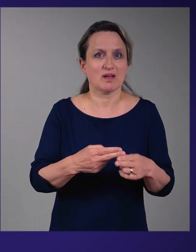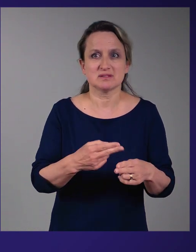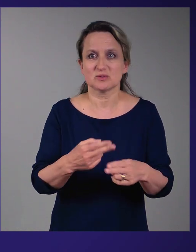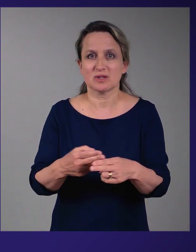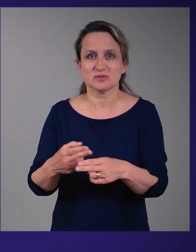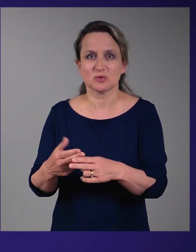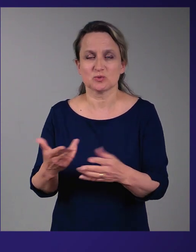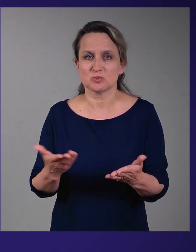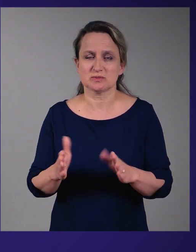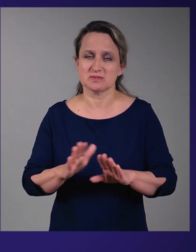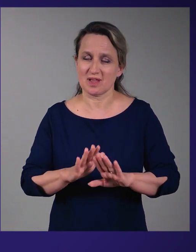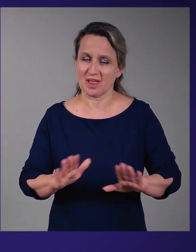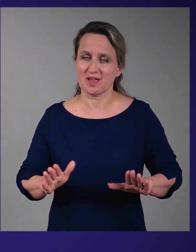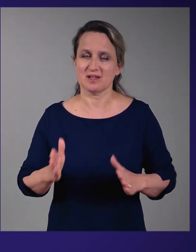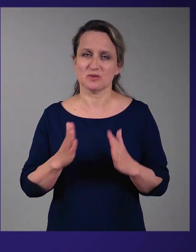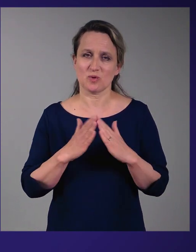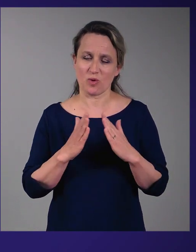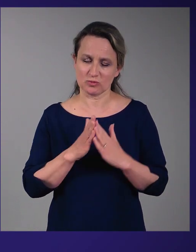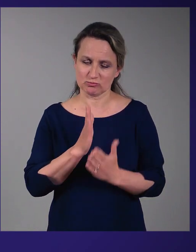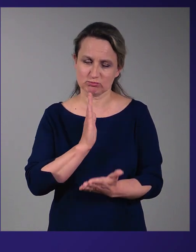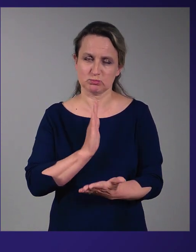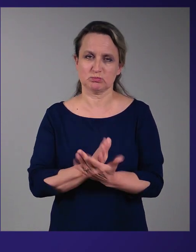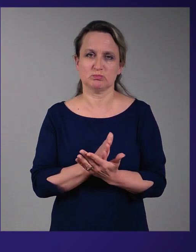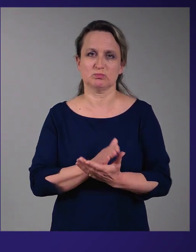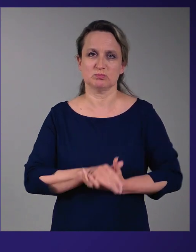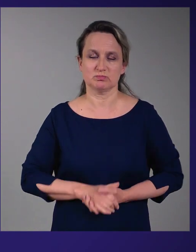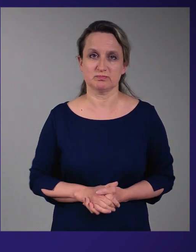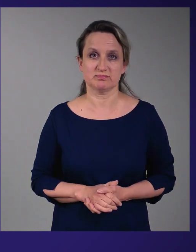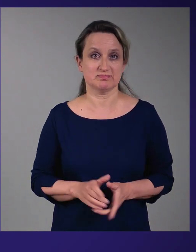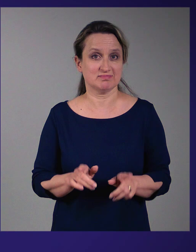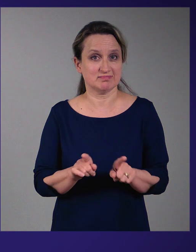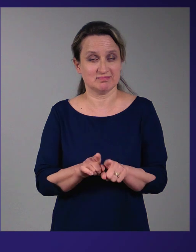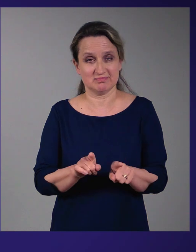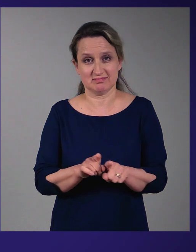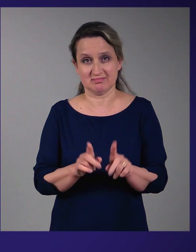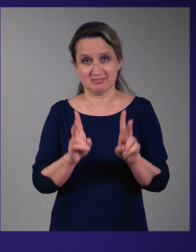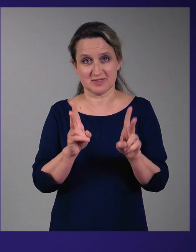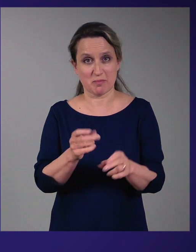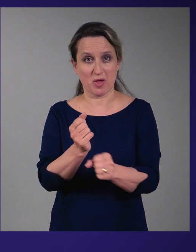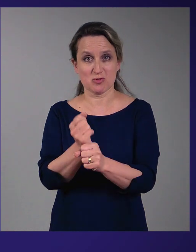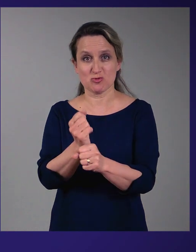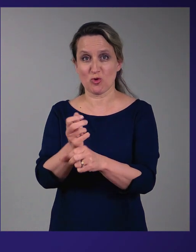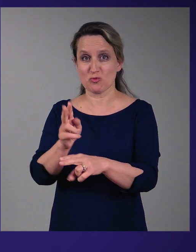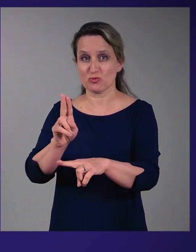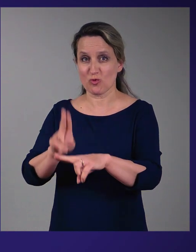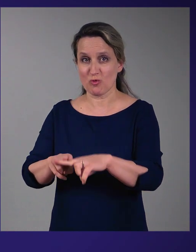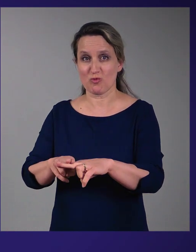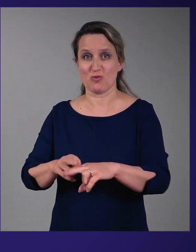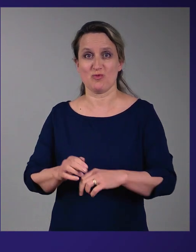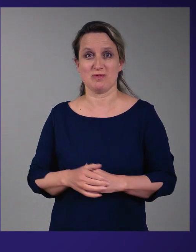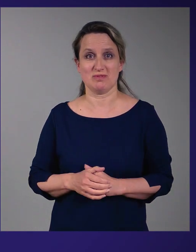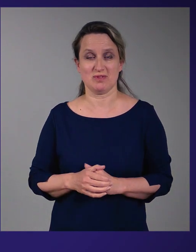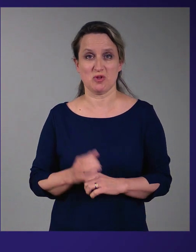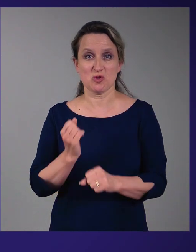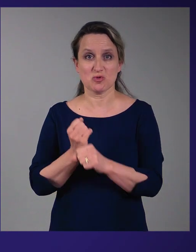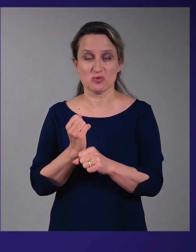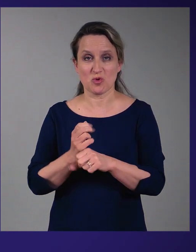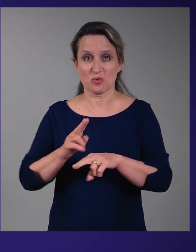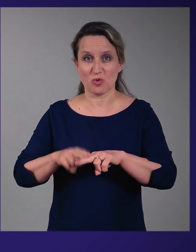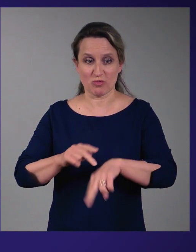kus on takistused. Ja täpselt sama lugu on tegelikult töö, kus me veedame